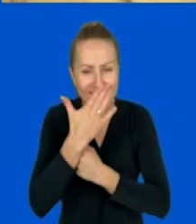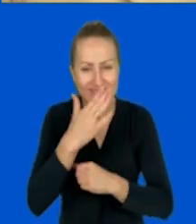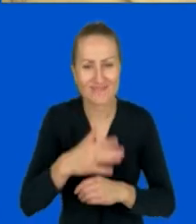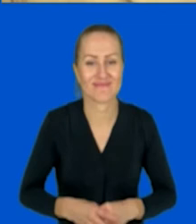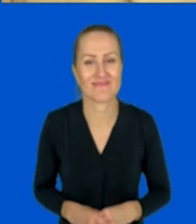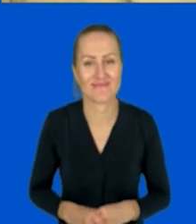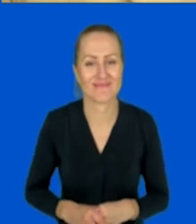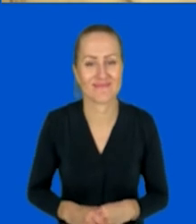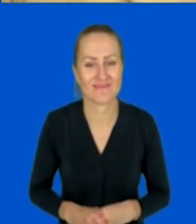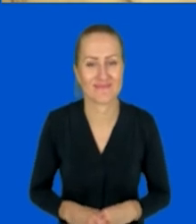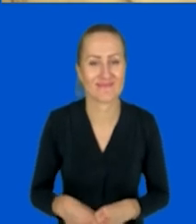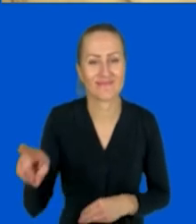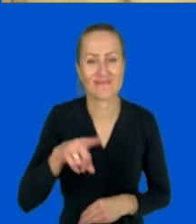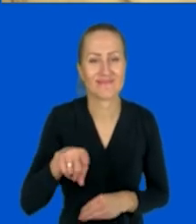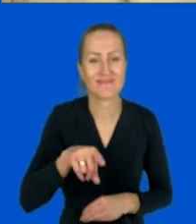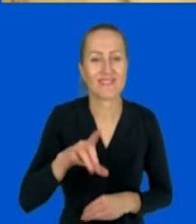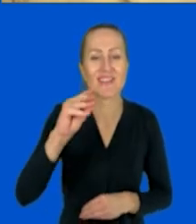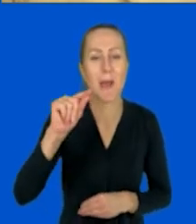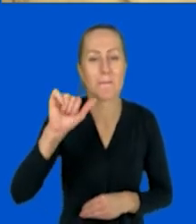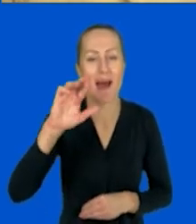Gepardy wychodzą na prowadzenie,